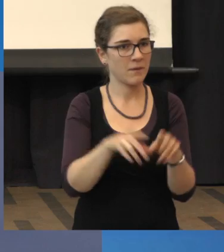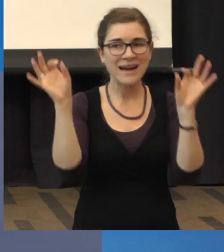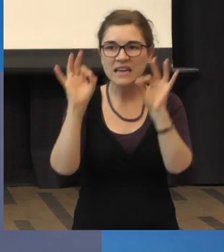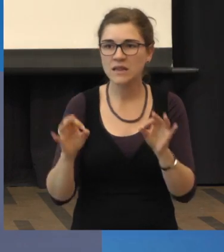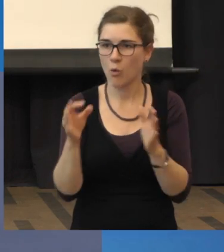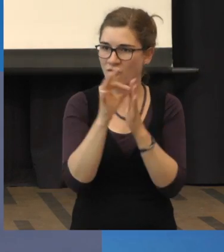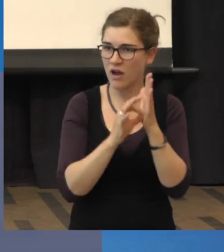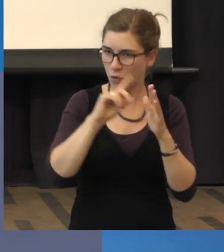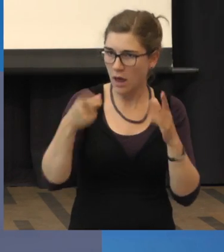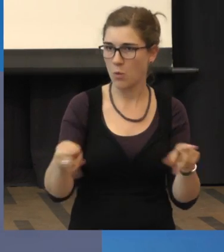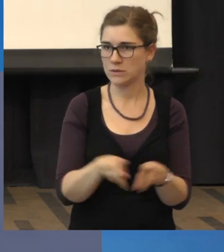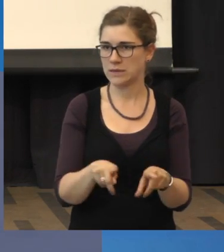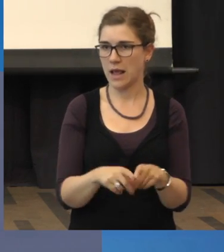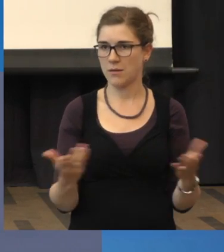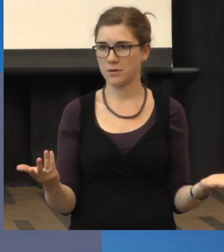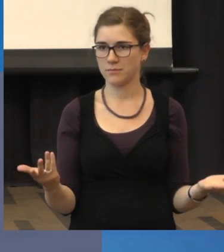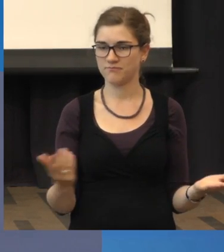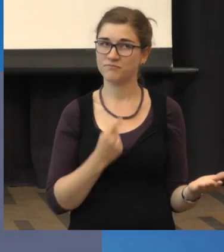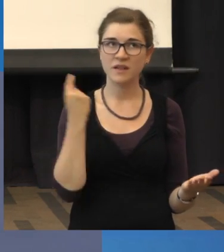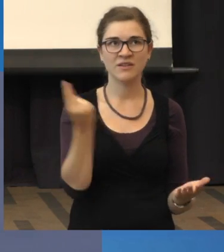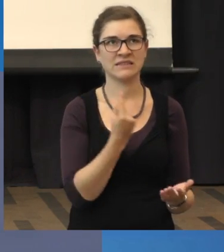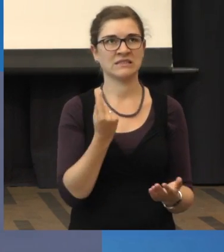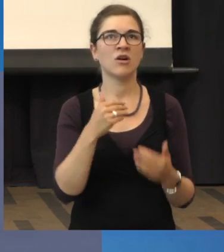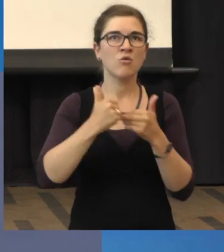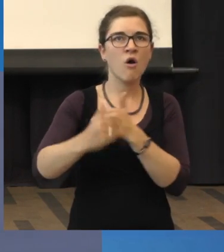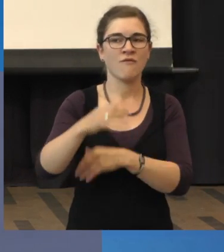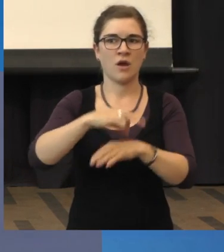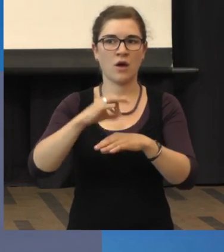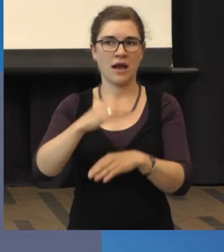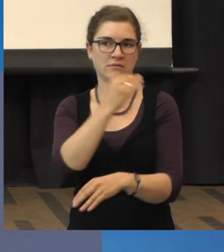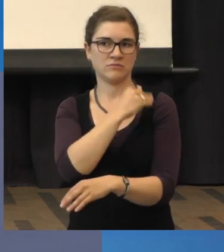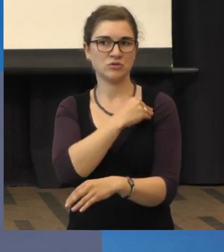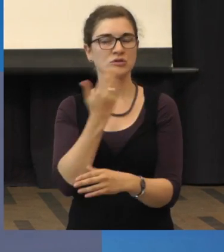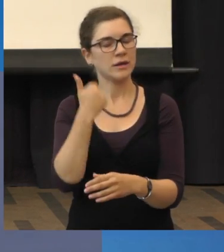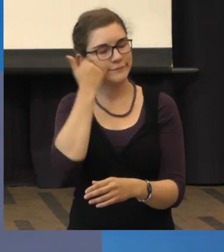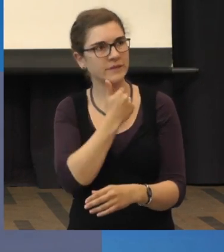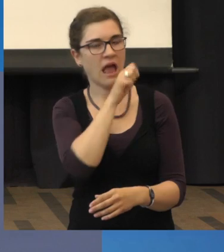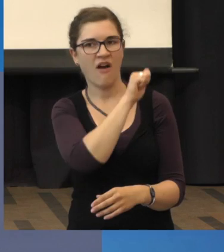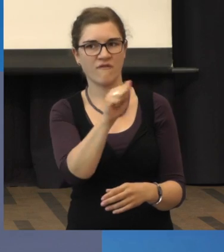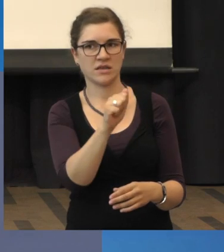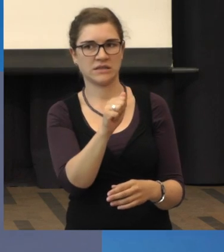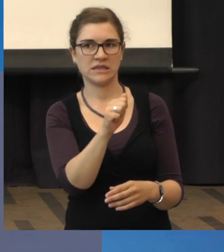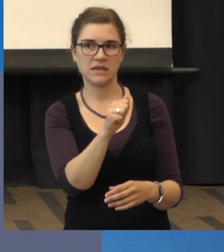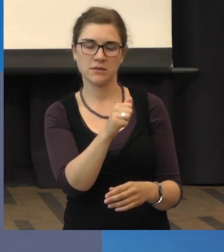wir Ärzte werden auch angehalten, vermehrt Avastin dem Patienten,